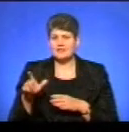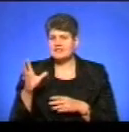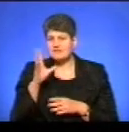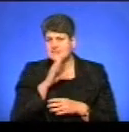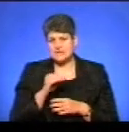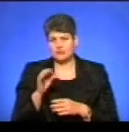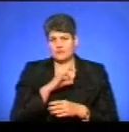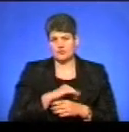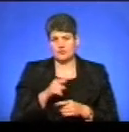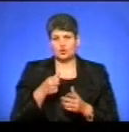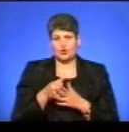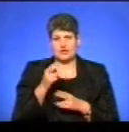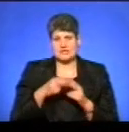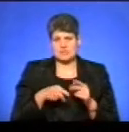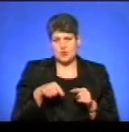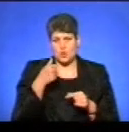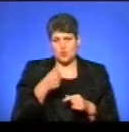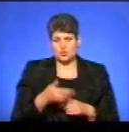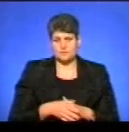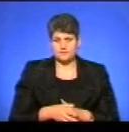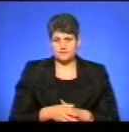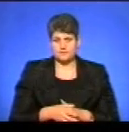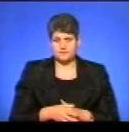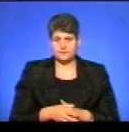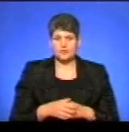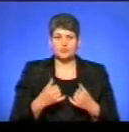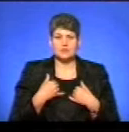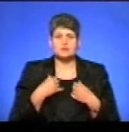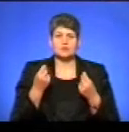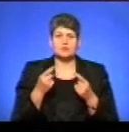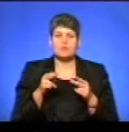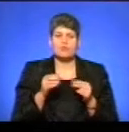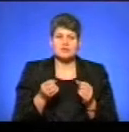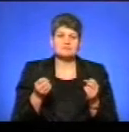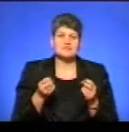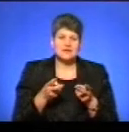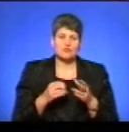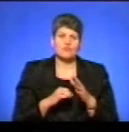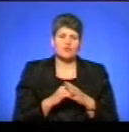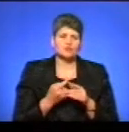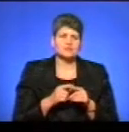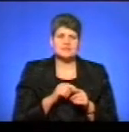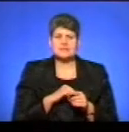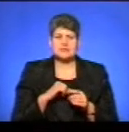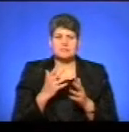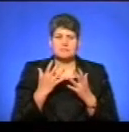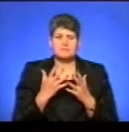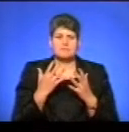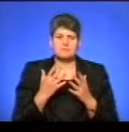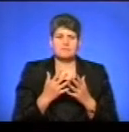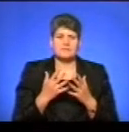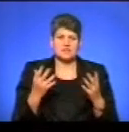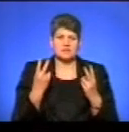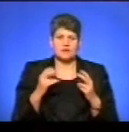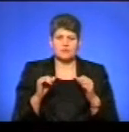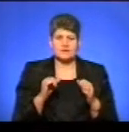кінця бюджетного року? У нас кошти по спеціальному фонду, це найбільших два управління освоюють.